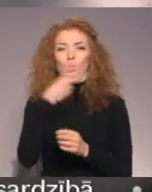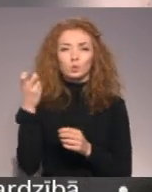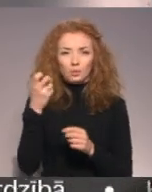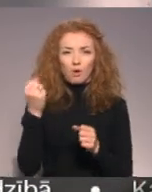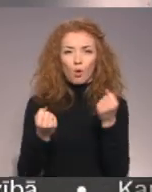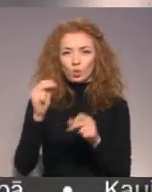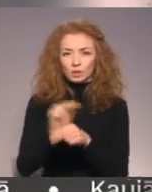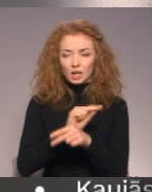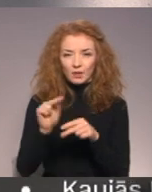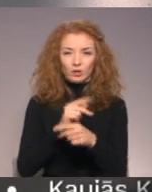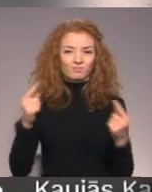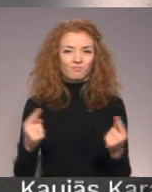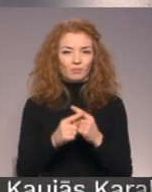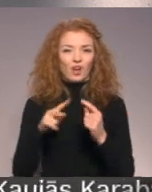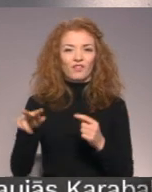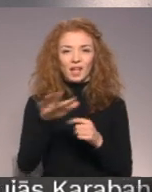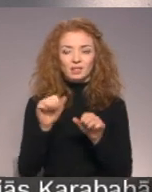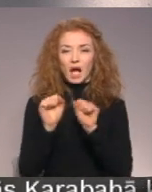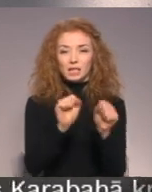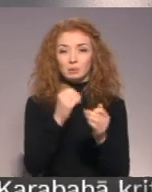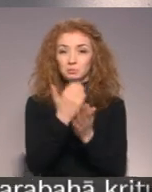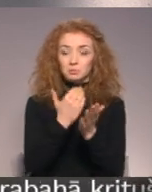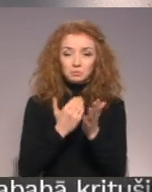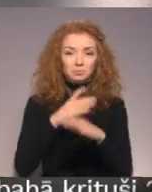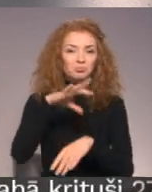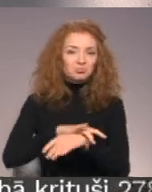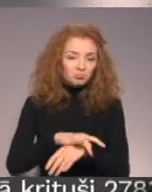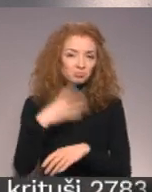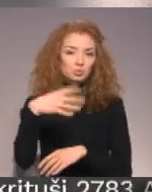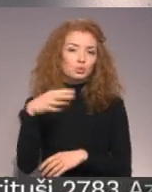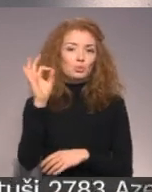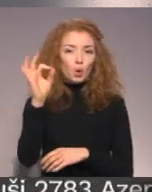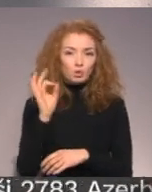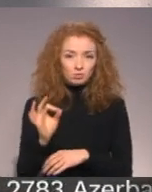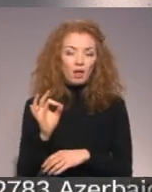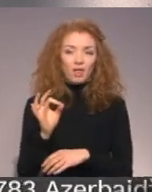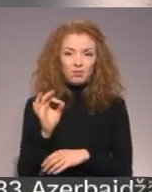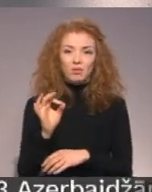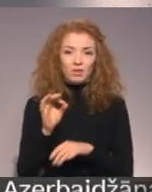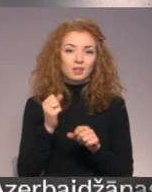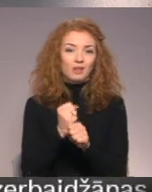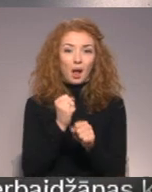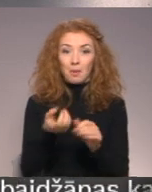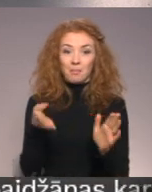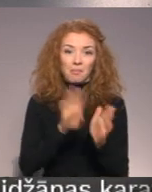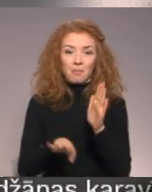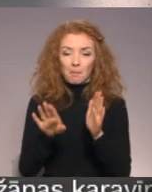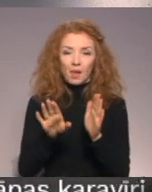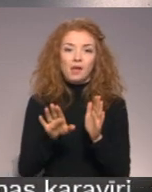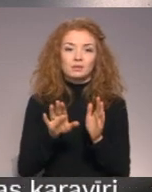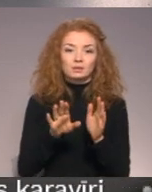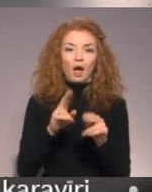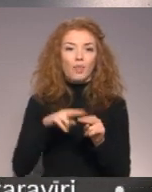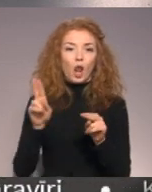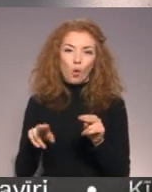autoservijas atbilstību videsaistādzības prasībām, konstatēts, aptuveni 40% no tiem darbojas bez piesāriņošanas